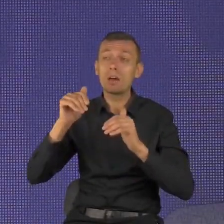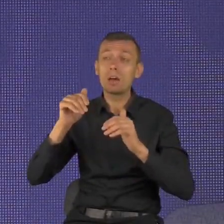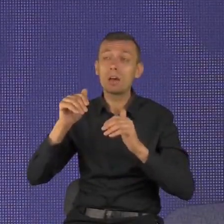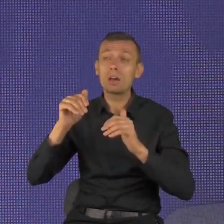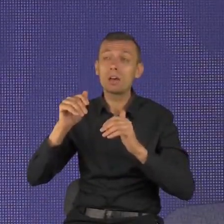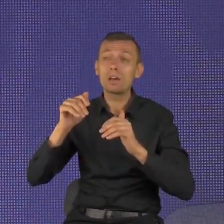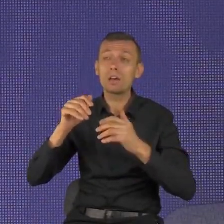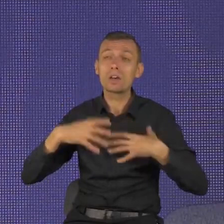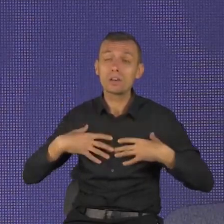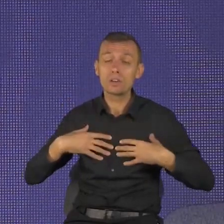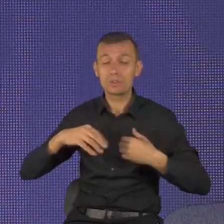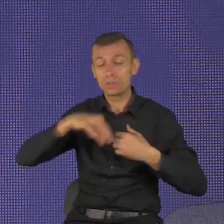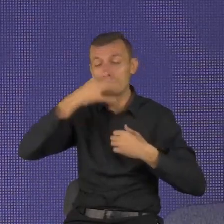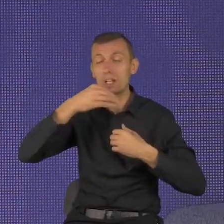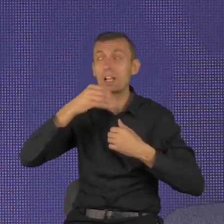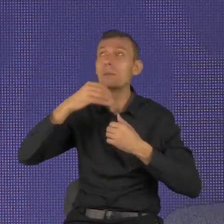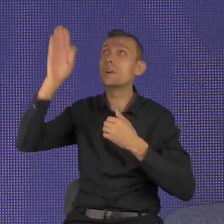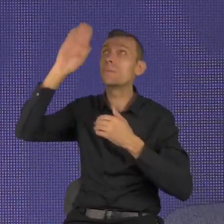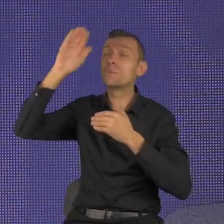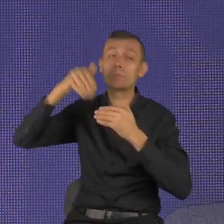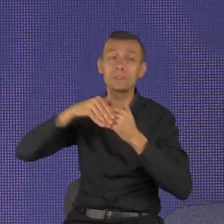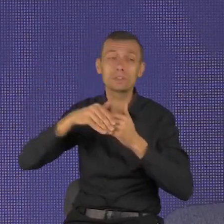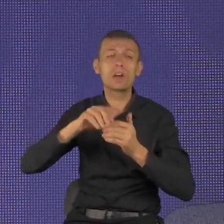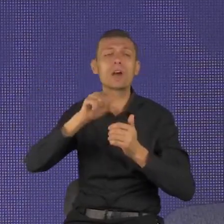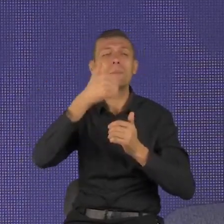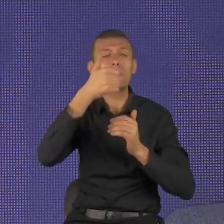Po pierwsze, ucz się być zadowolonym.